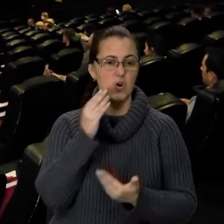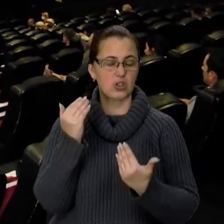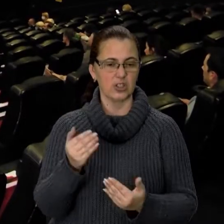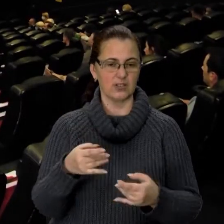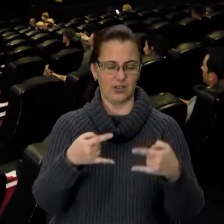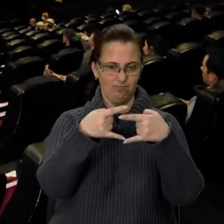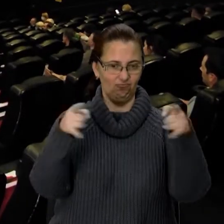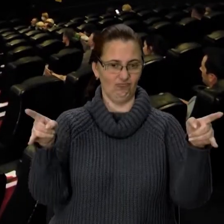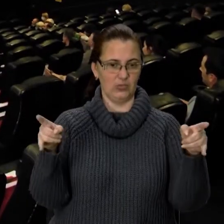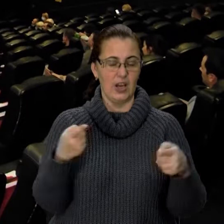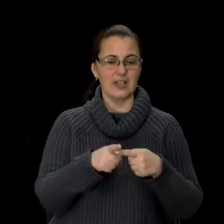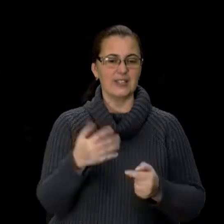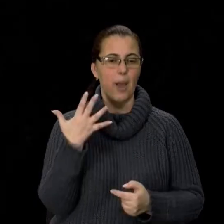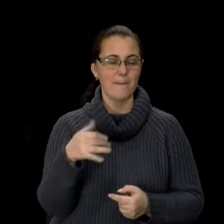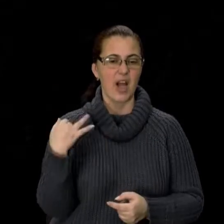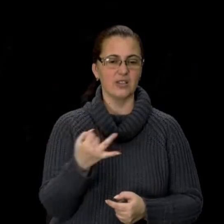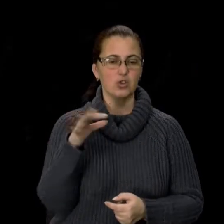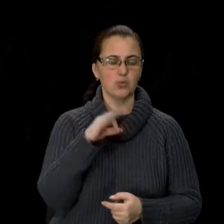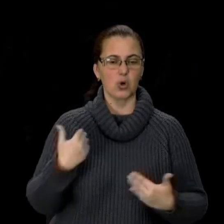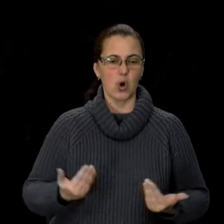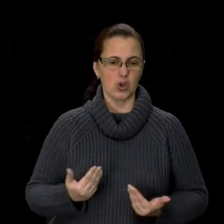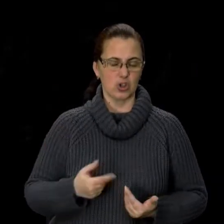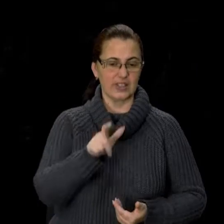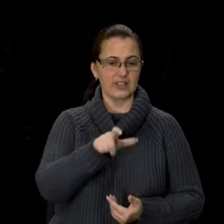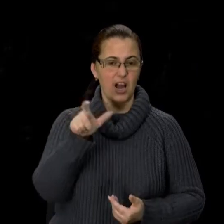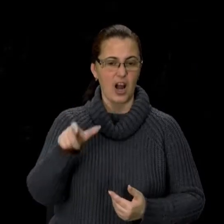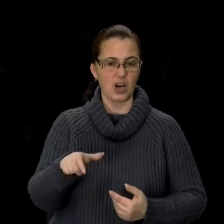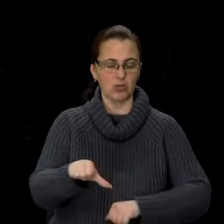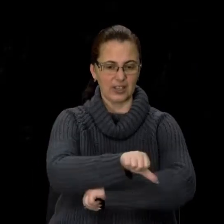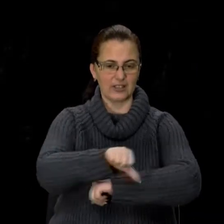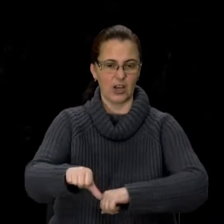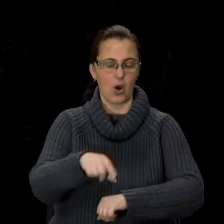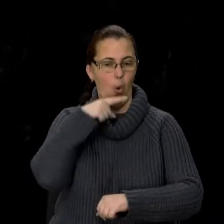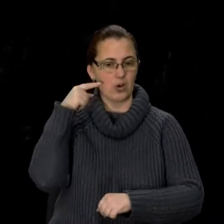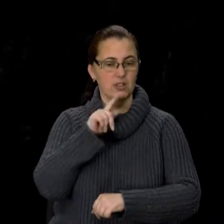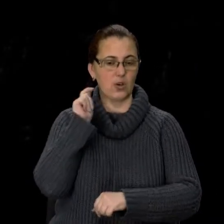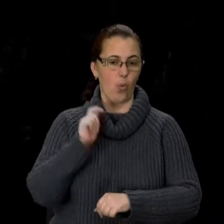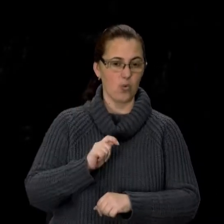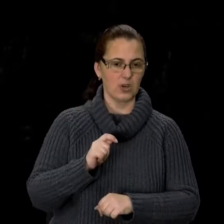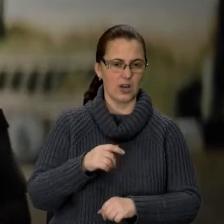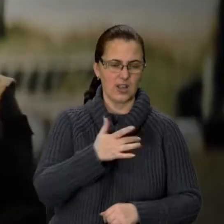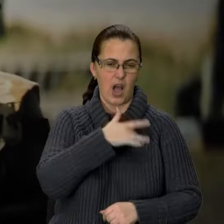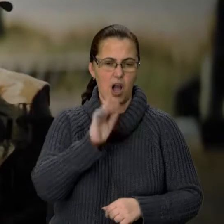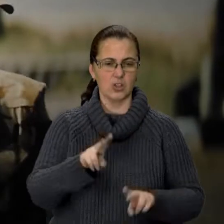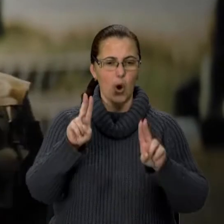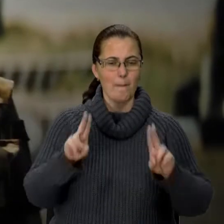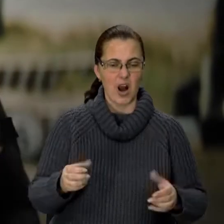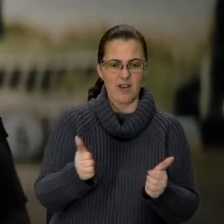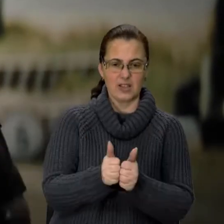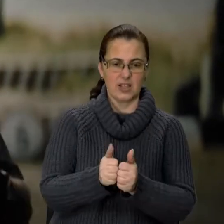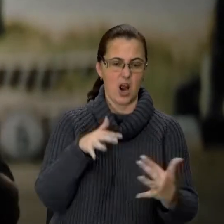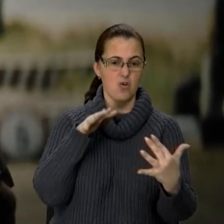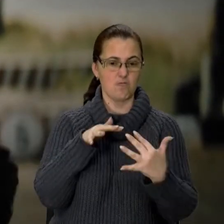великих екранах. Це п'ять історій про життя мирного населення на лінії розмежування. Суворі правила на території поблизу зони